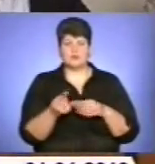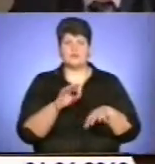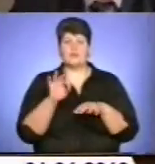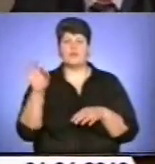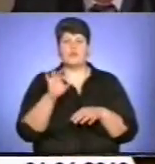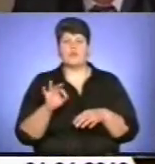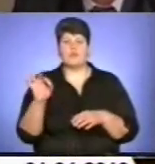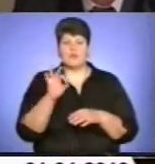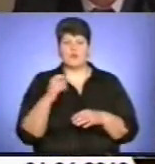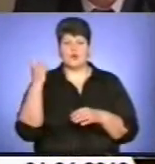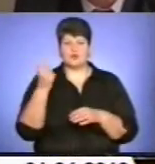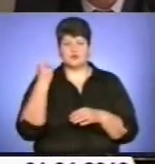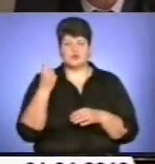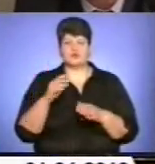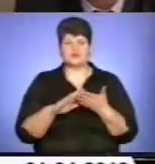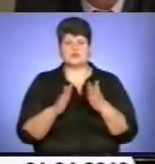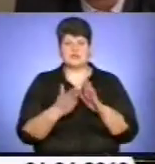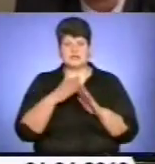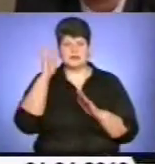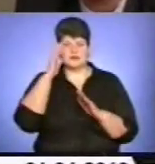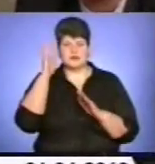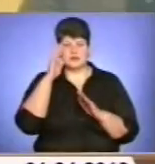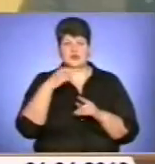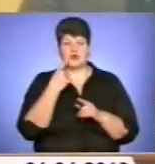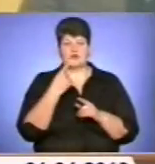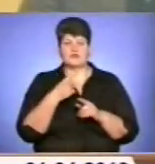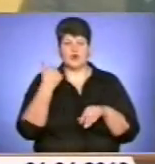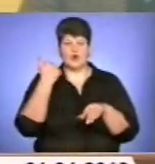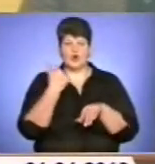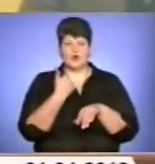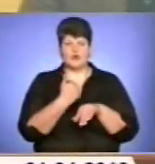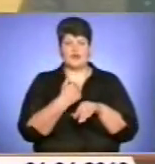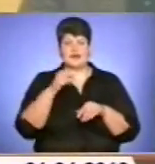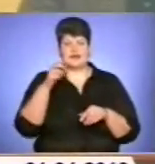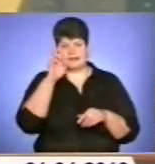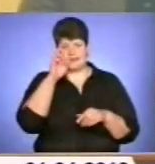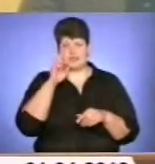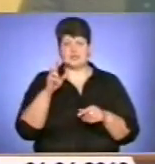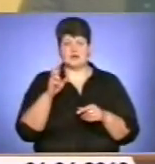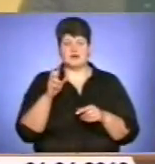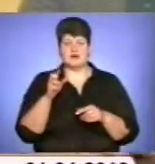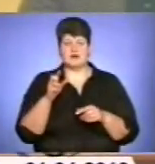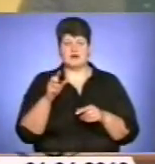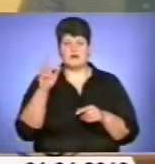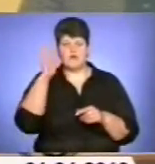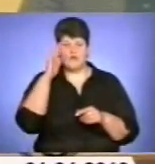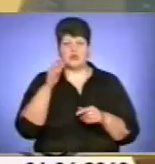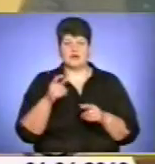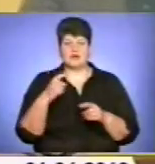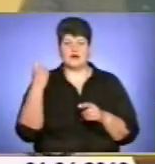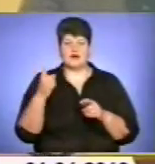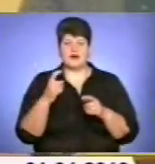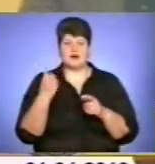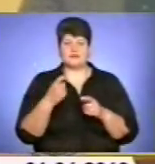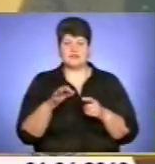ситуацію на водних об'єктах України доповідав голова Держводагентства Василь Сташук. У цілодобовому режимі працює крижовий